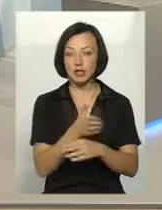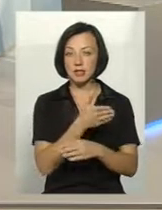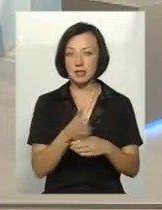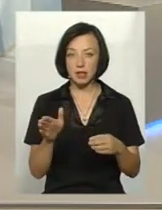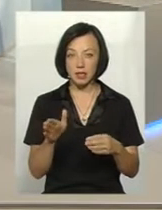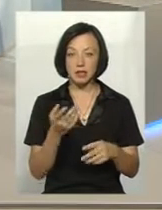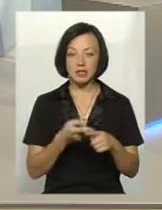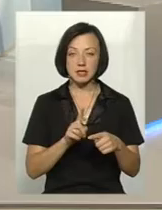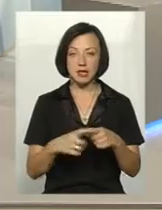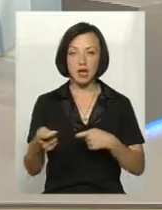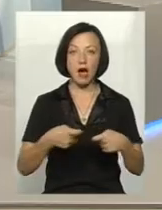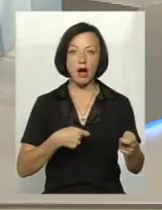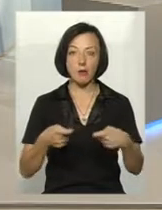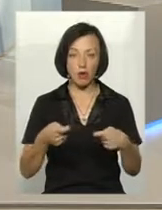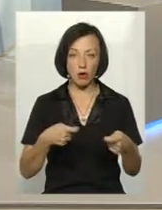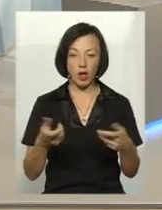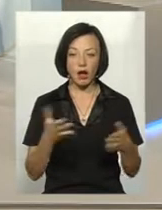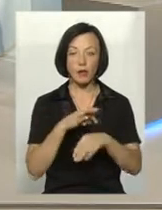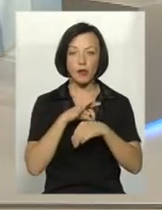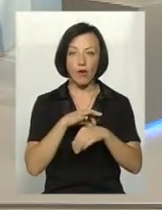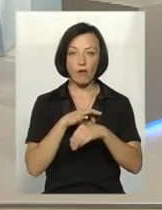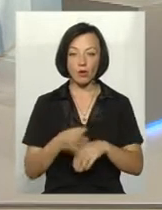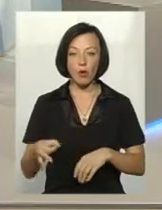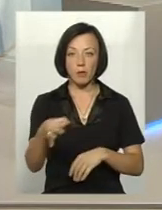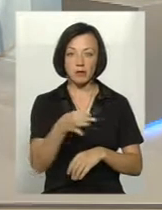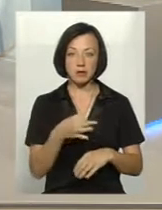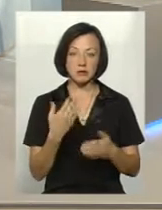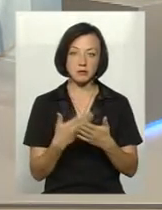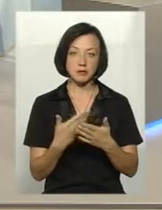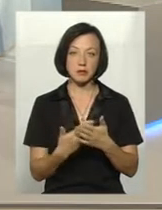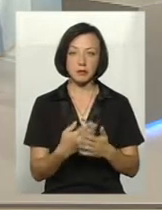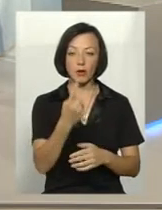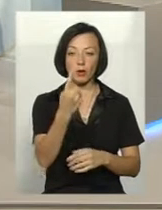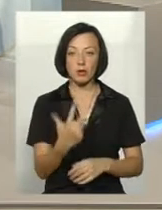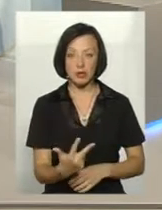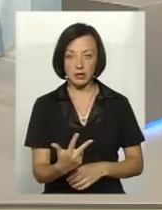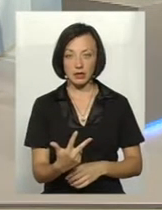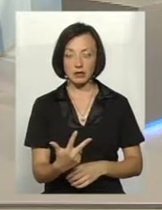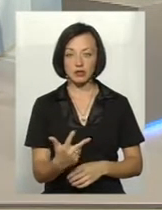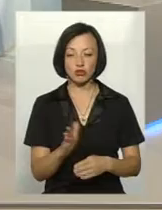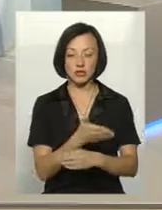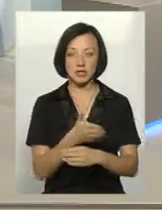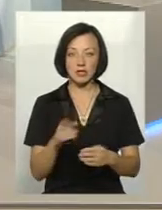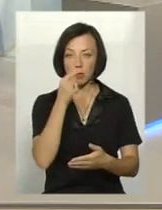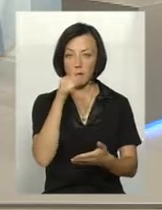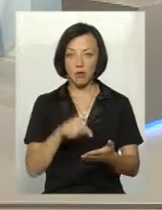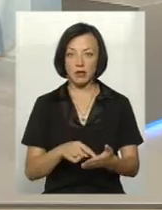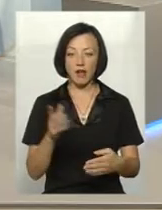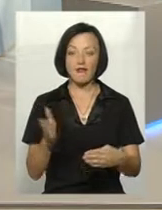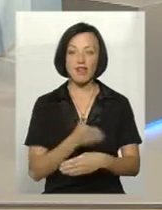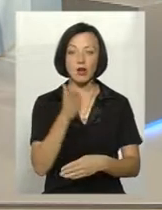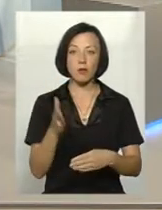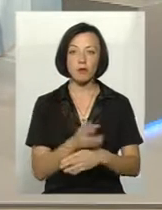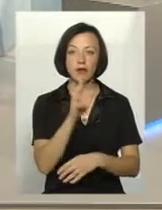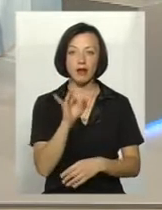цих ярмарок, які проводяться обласна, це десь третя частина, це попадають туди виробники